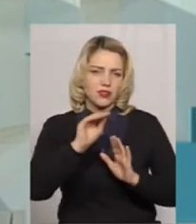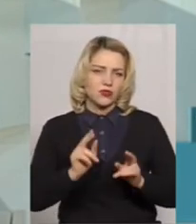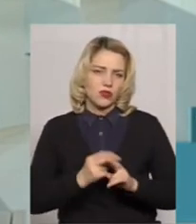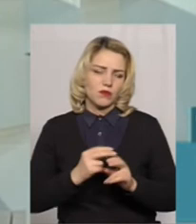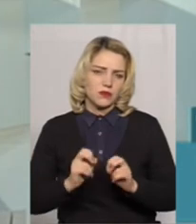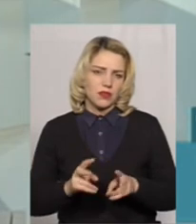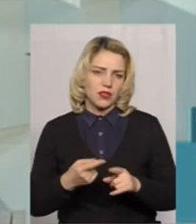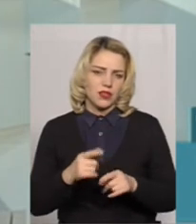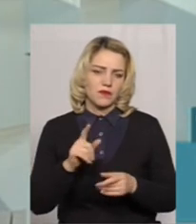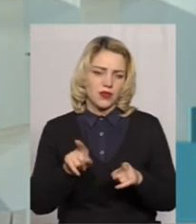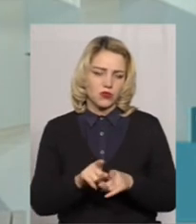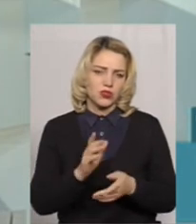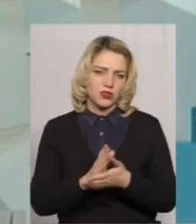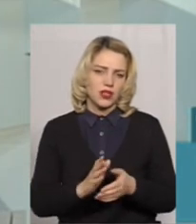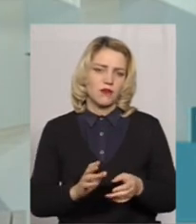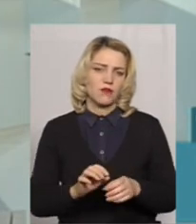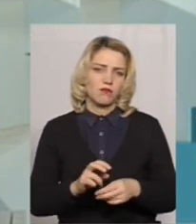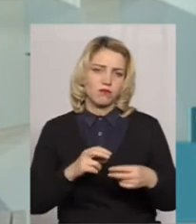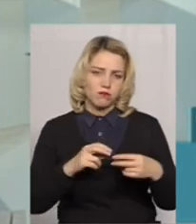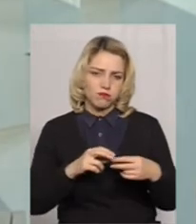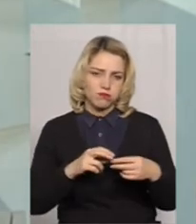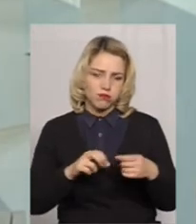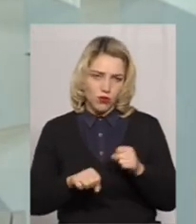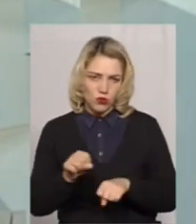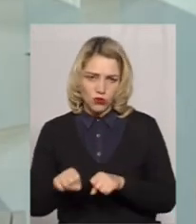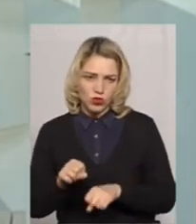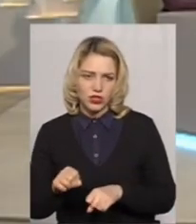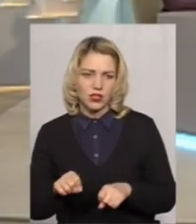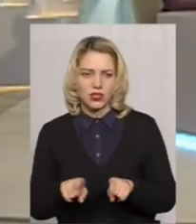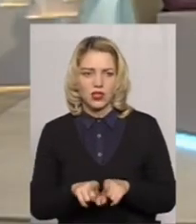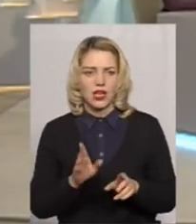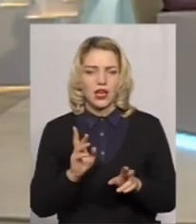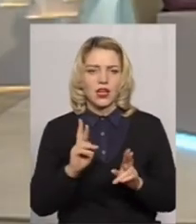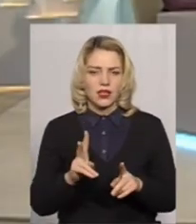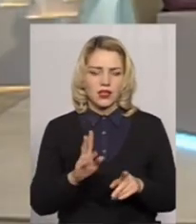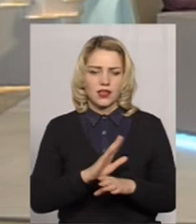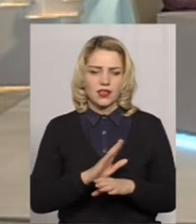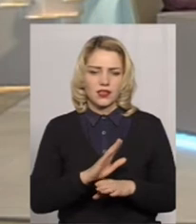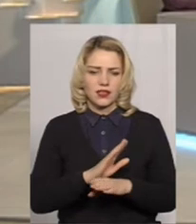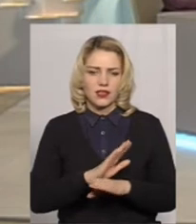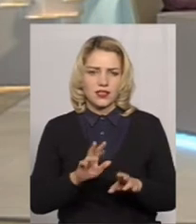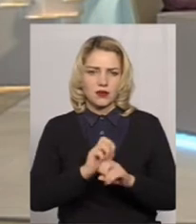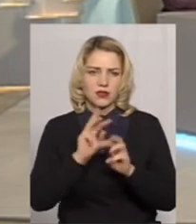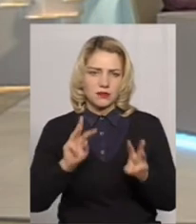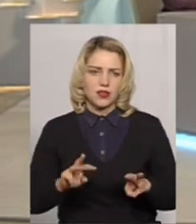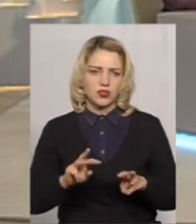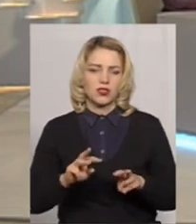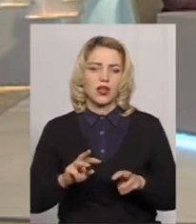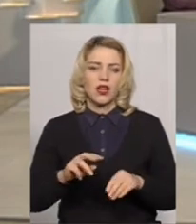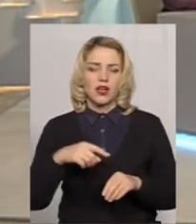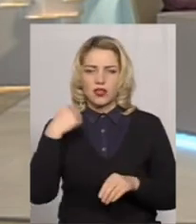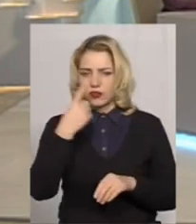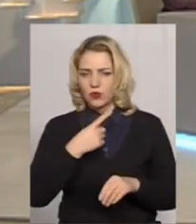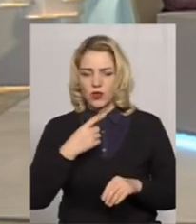таке основне порушення, переважно є такі порушення, незабезпечення засобів індивідуального захисту працівників.